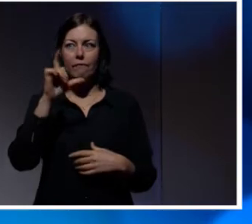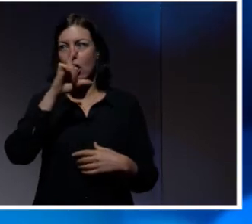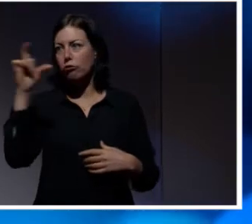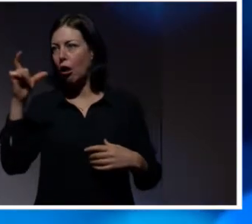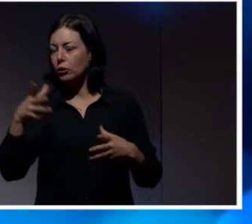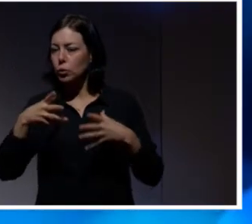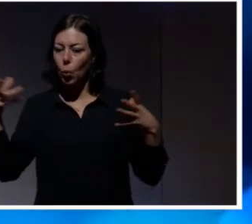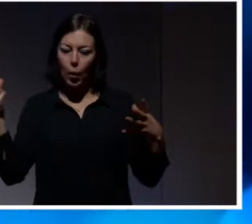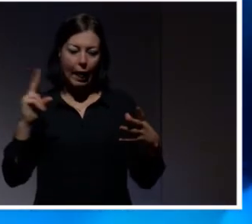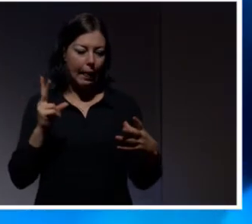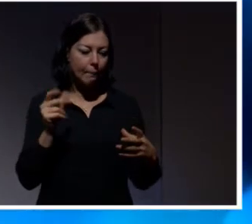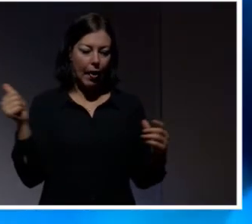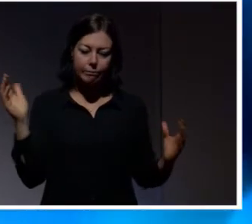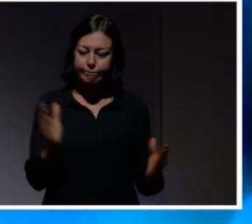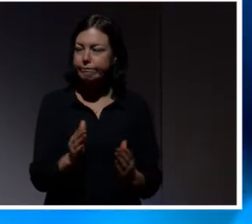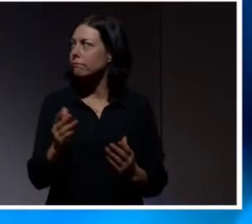diskriminerar ingen.